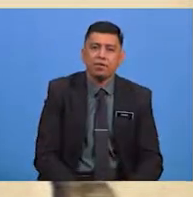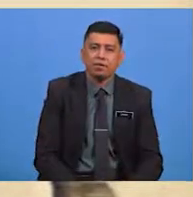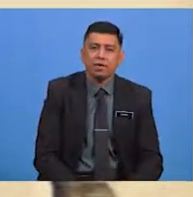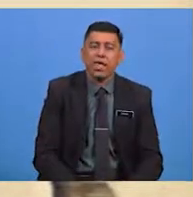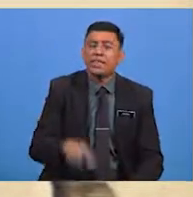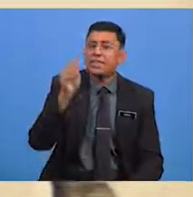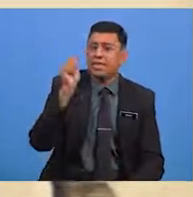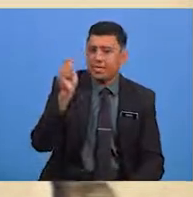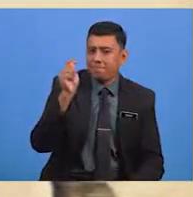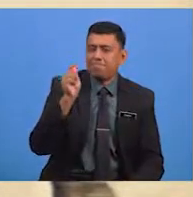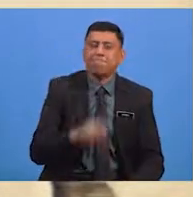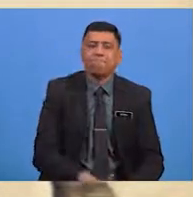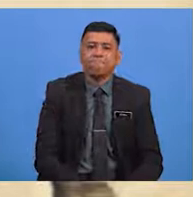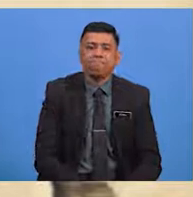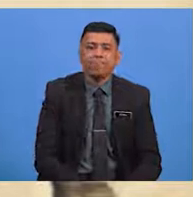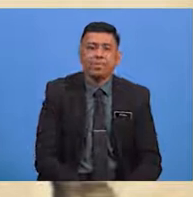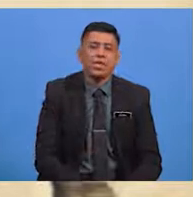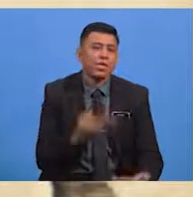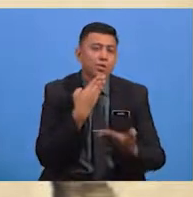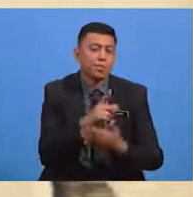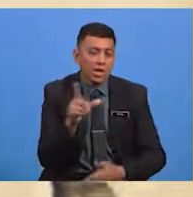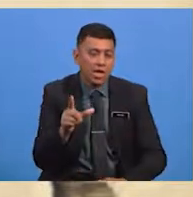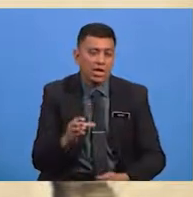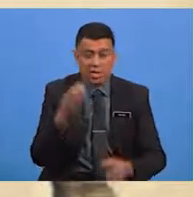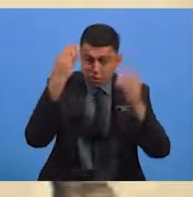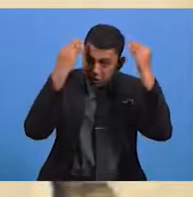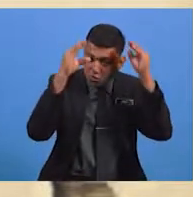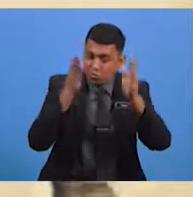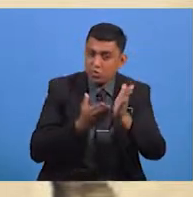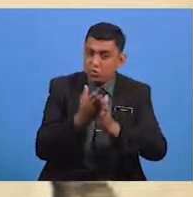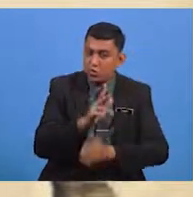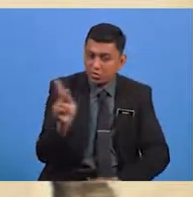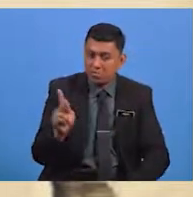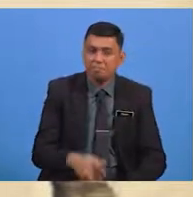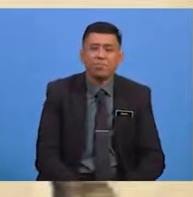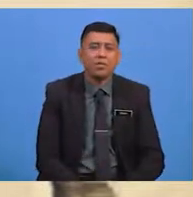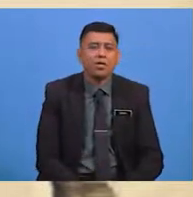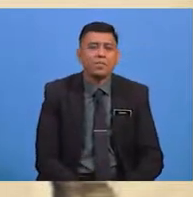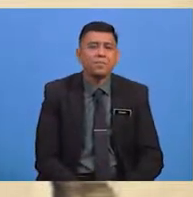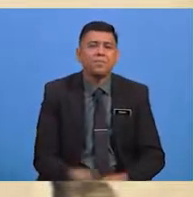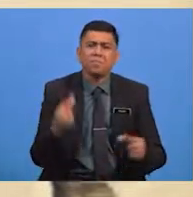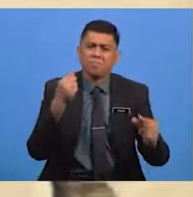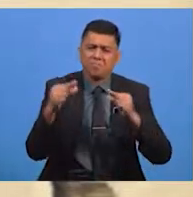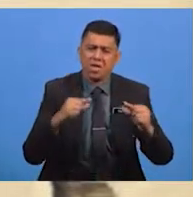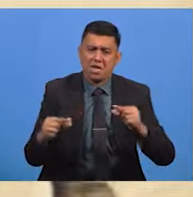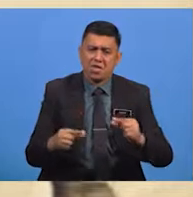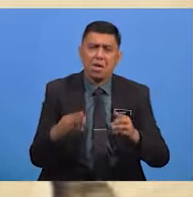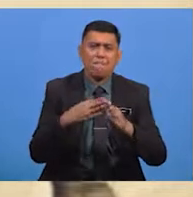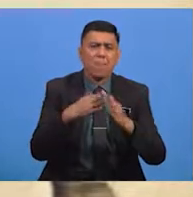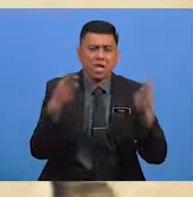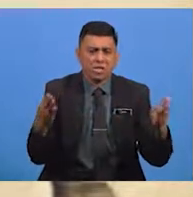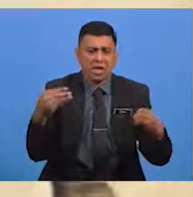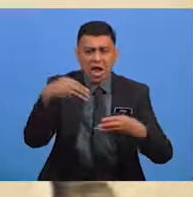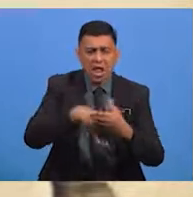Konsonenti Baiklah Cikgu Teruskan Dengan Aspek Gaya Bahasa Dalam